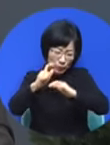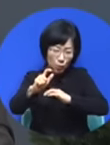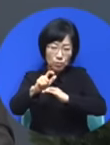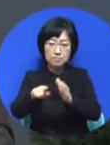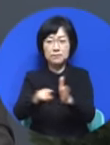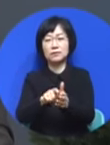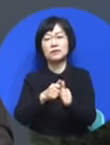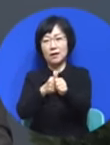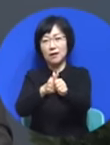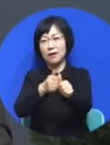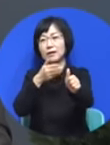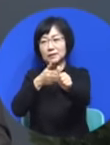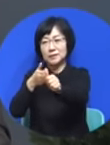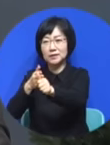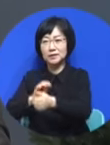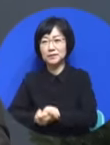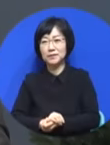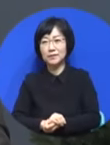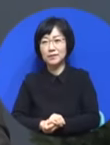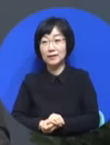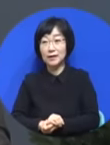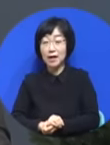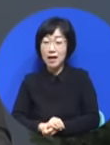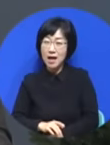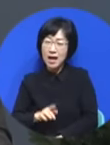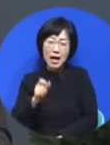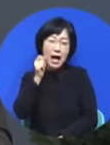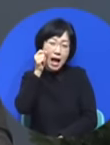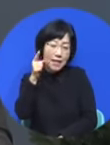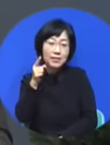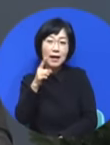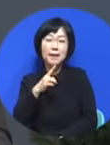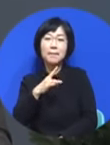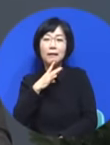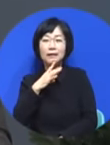여러분 사실 한 달만 붙잡아도 역사를 나요.